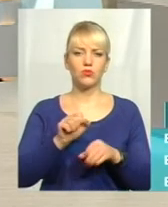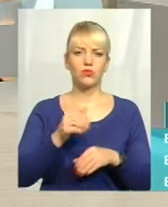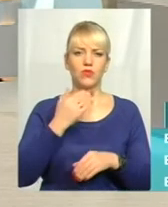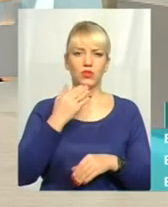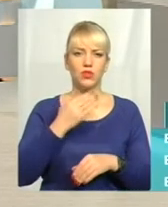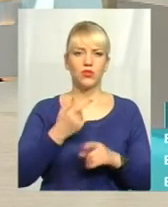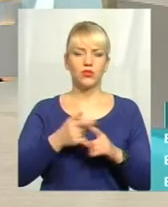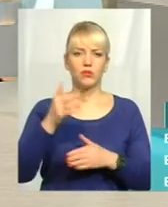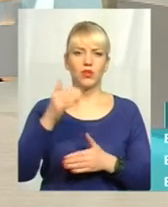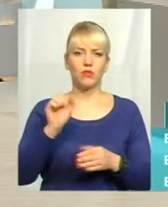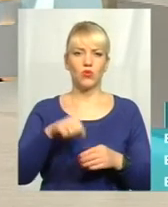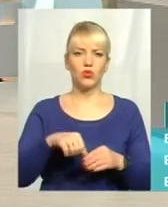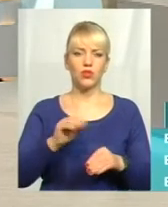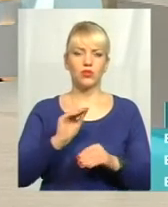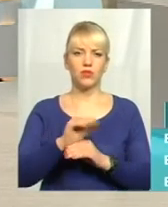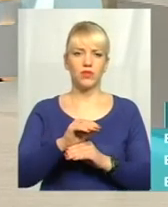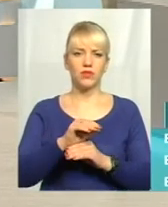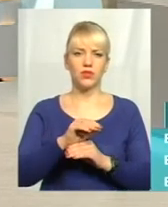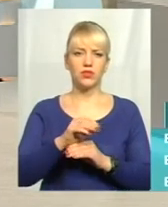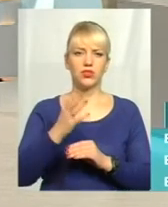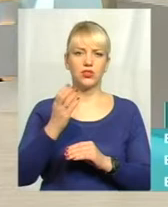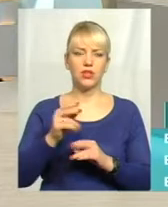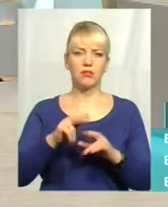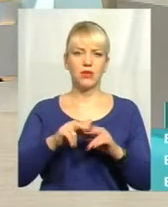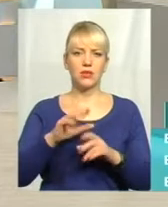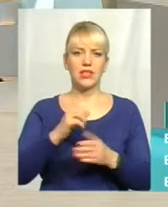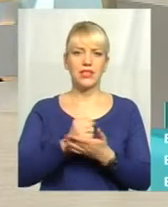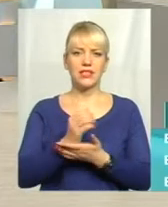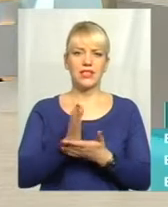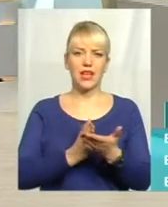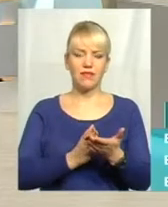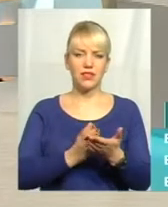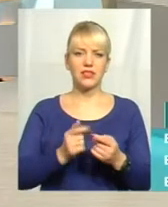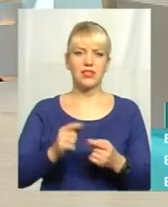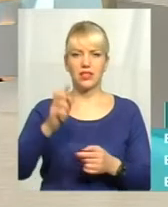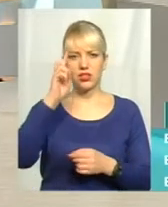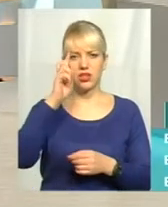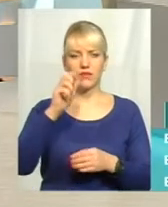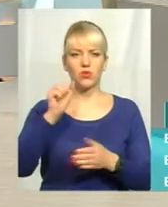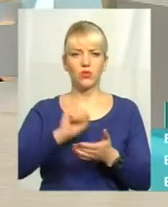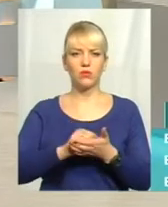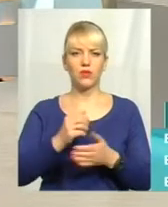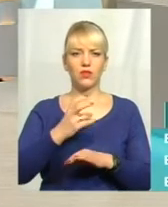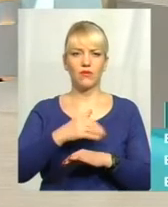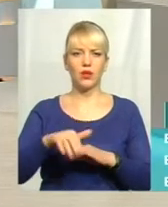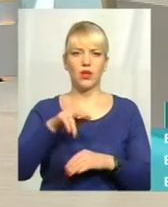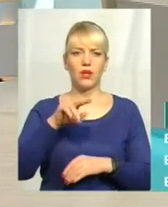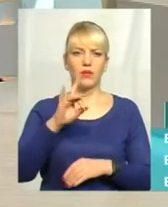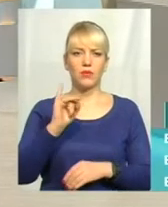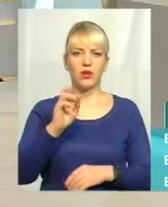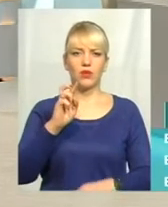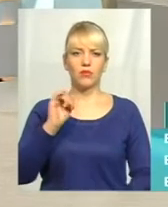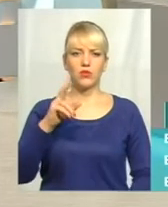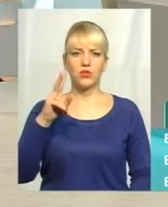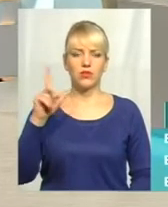до цього параліку можна долучити ще паспортний сервіс Державної підприємства «Докумант», який знаходиться на вулиці Прибузькій, 30 А.